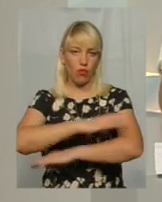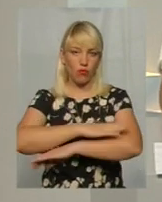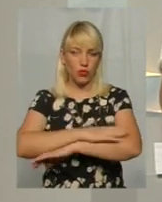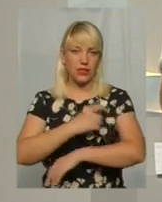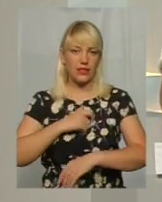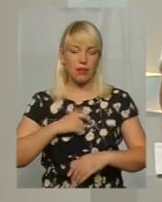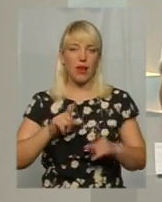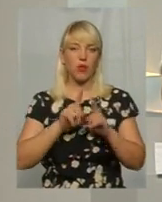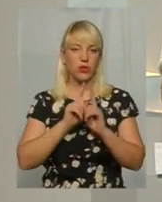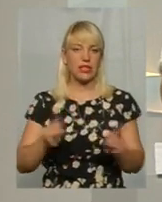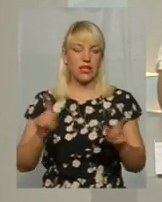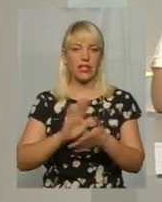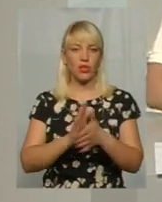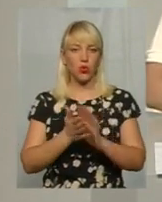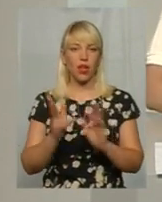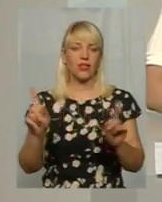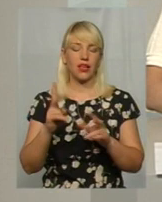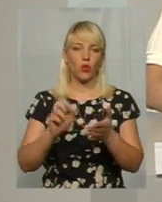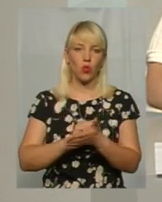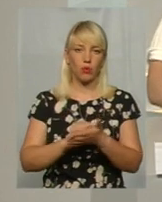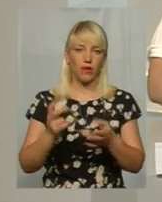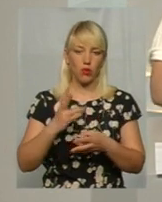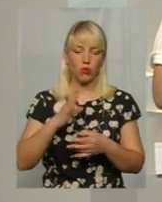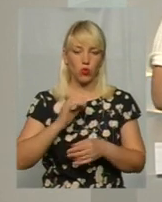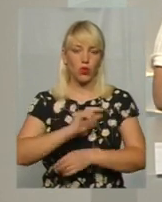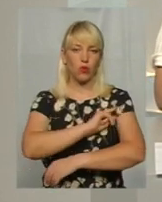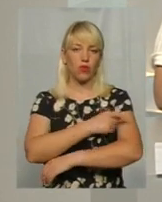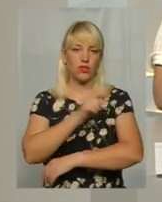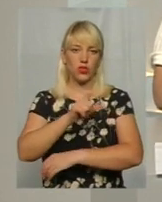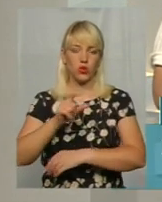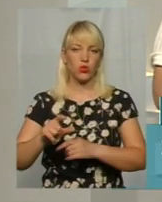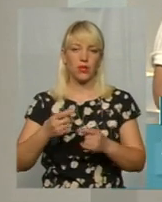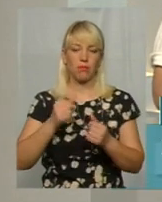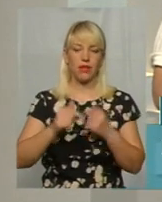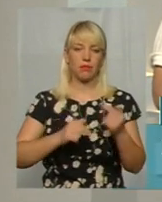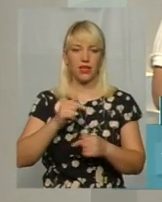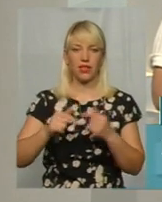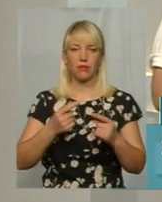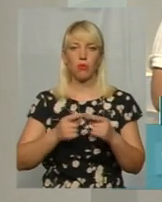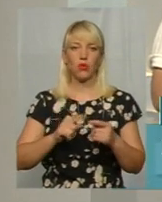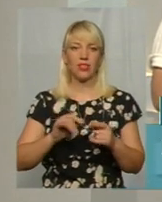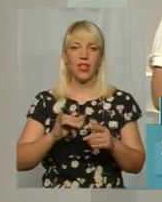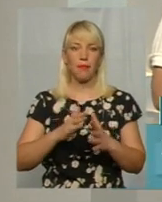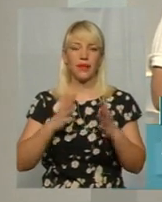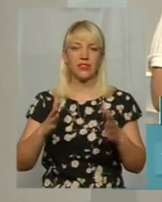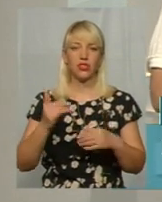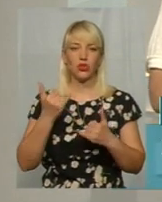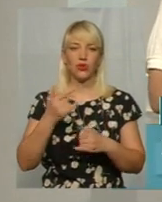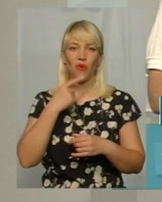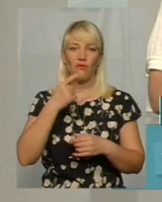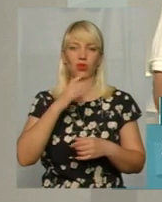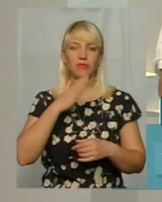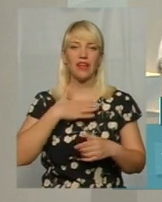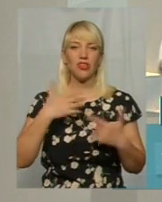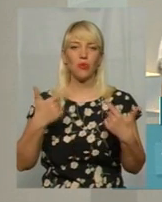у нестандартних ситуаціях, які документи мають бути у фізичних осіб-підприємців. Про це і більше сьогодні говоримо з